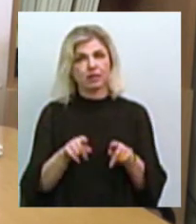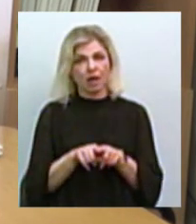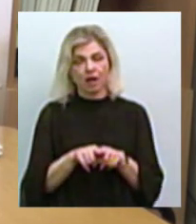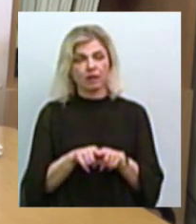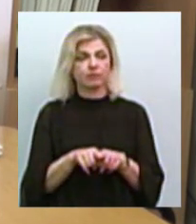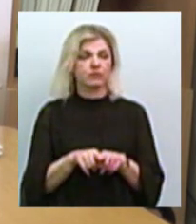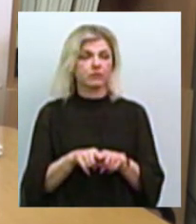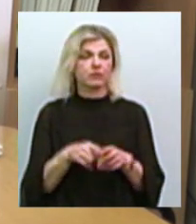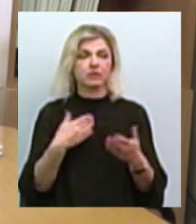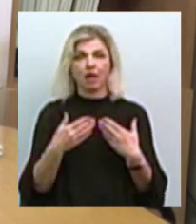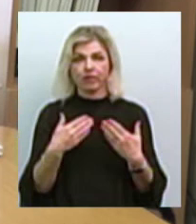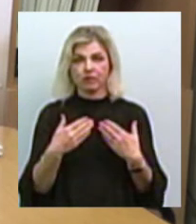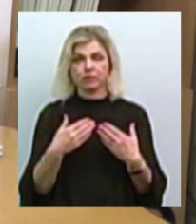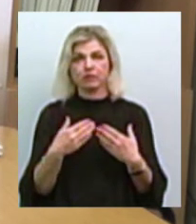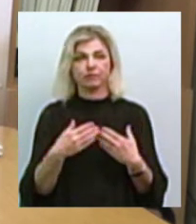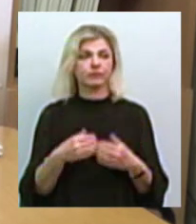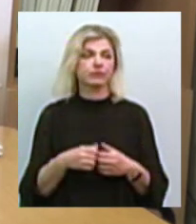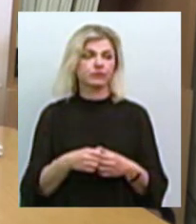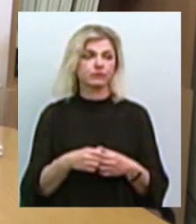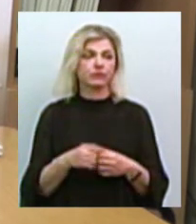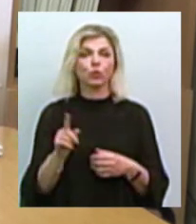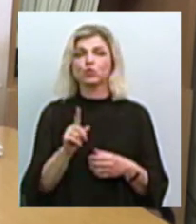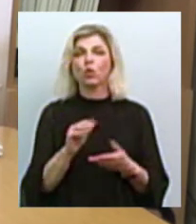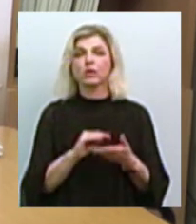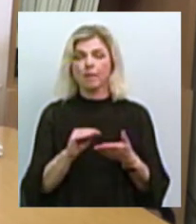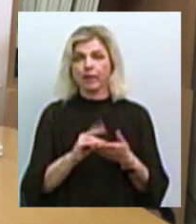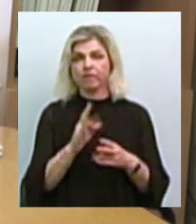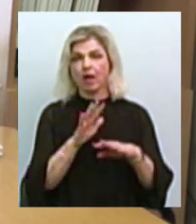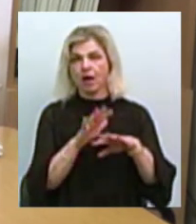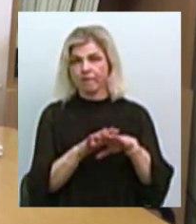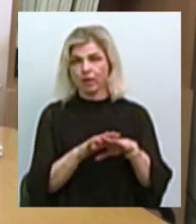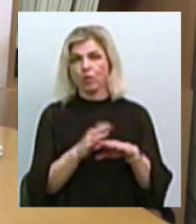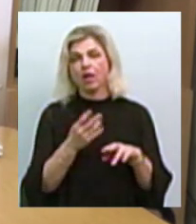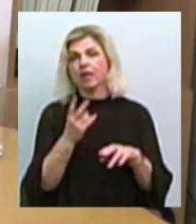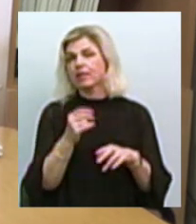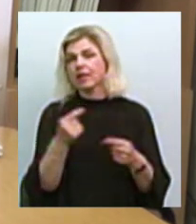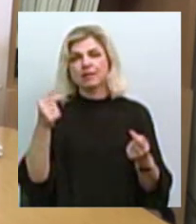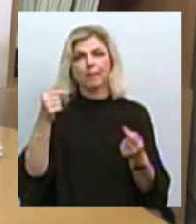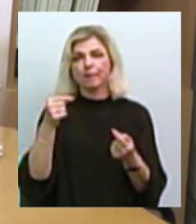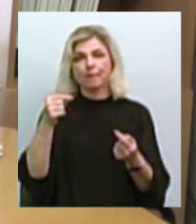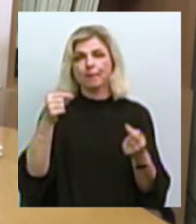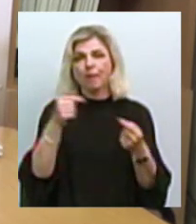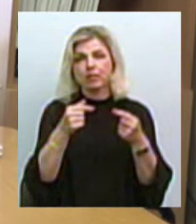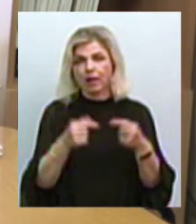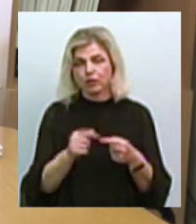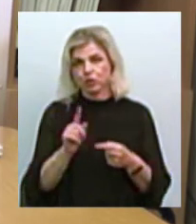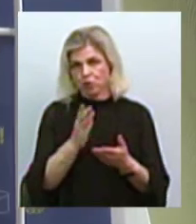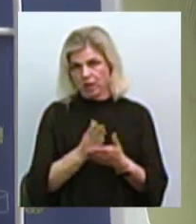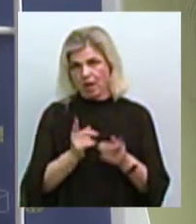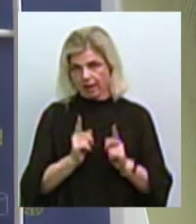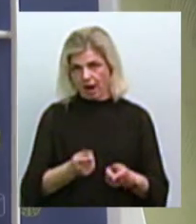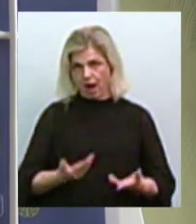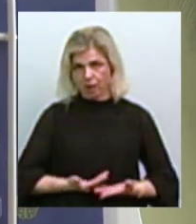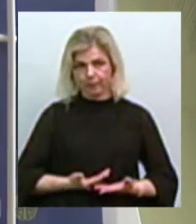пішов. Тобто, ну, те, що написано у графіку, воно не співпадає з тим, що є в реаліях.